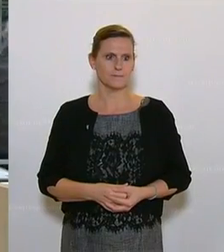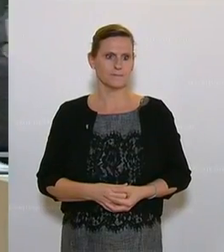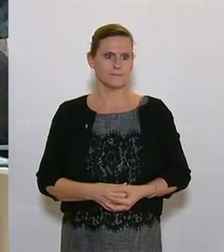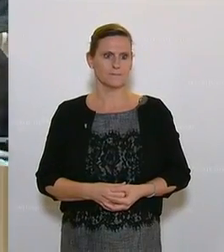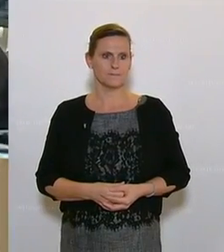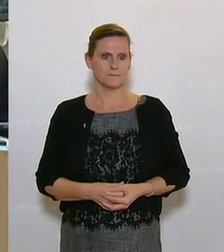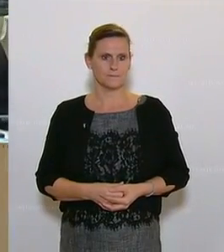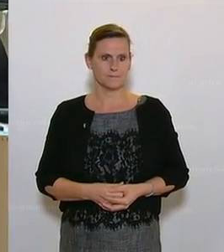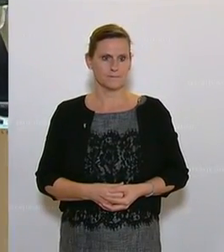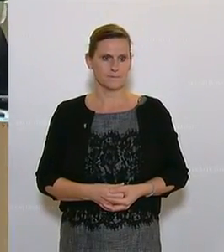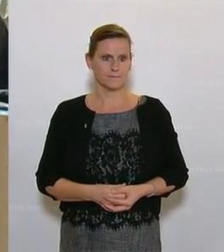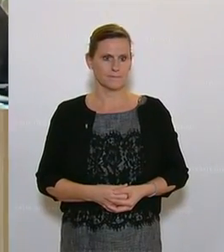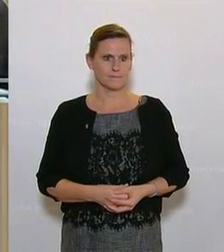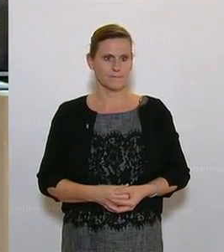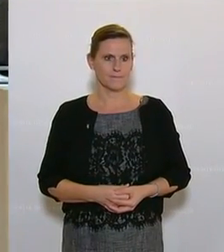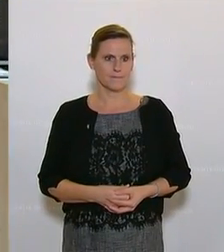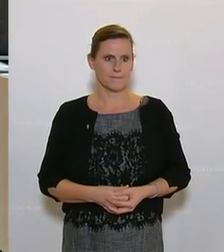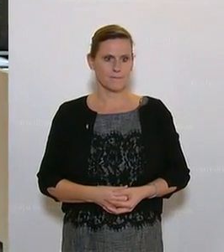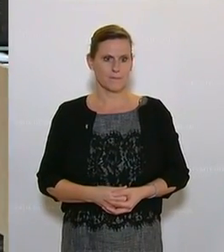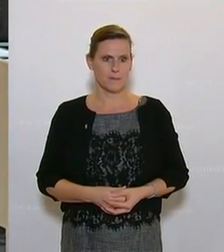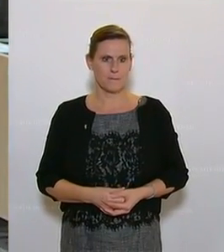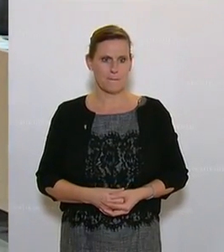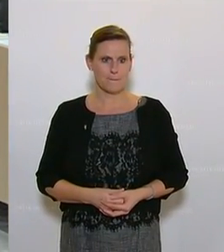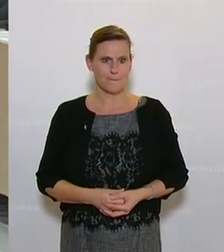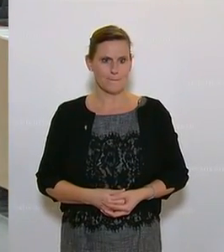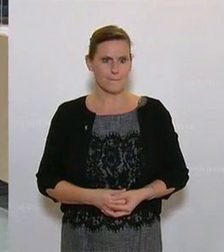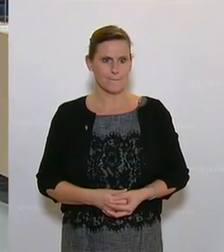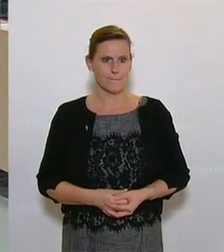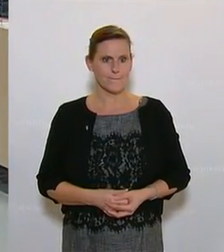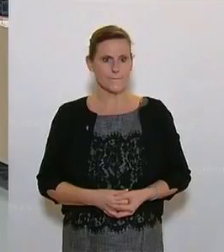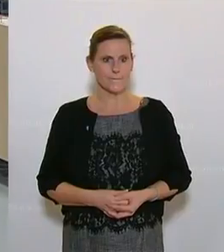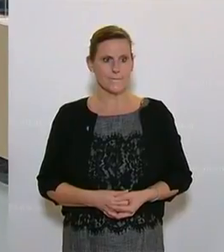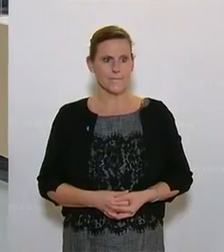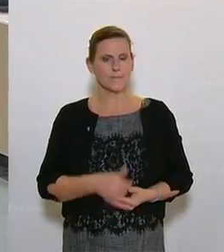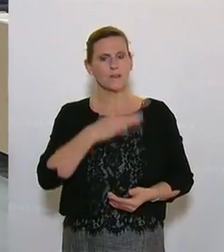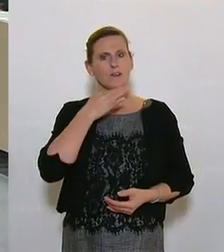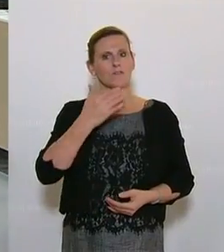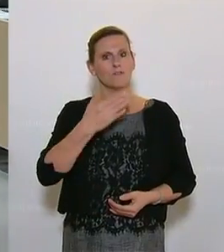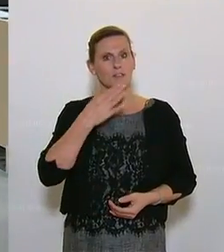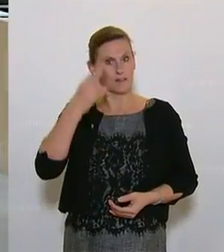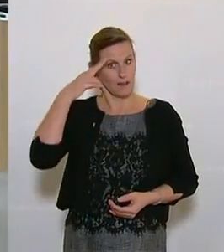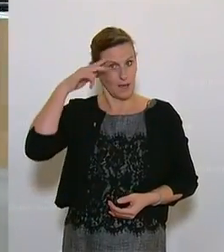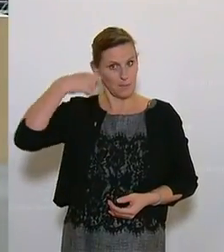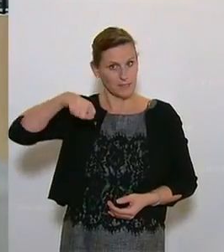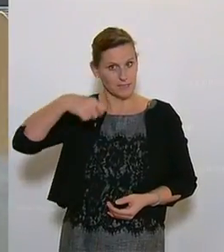Und Ihre Kollegin von den Grünen ist am Weg zum Pult, Sibylle Hamann. Vielen Dank, Herr Präsident.